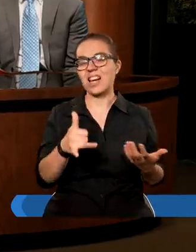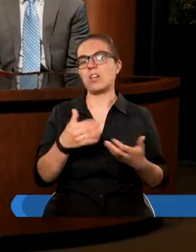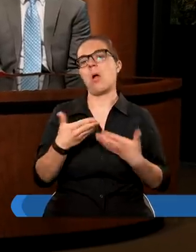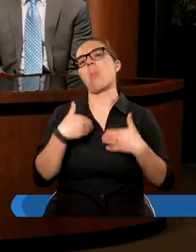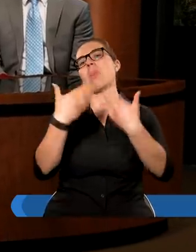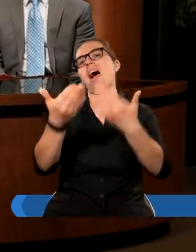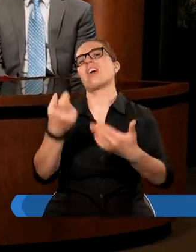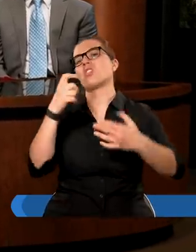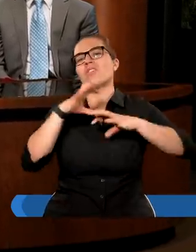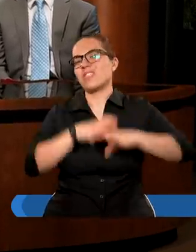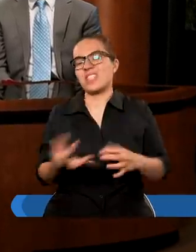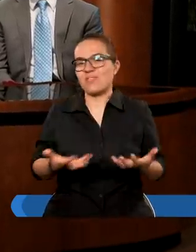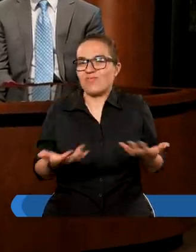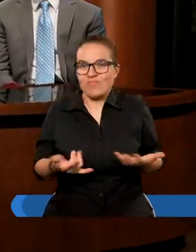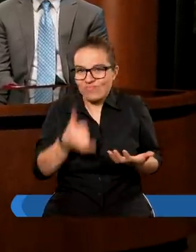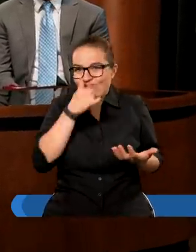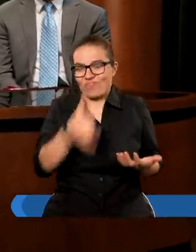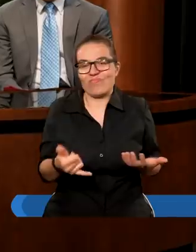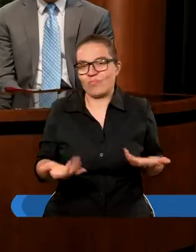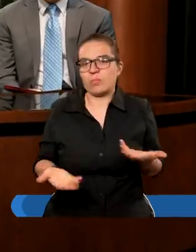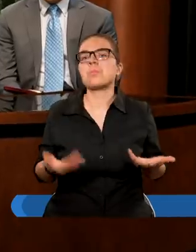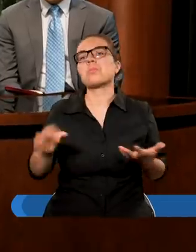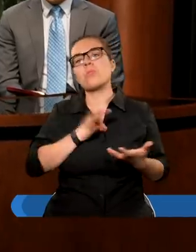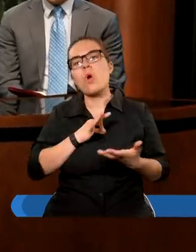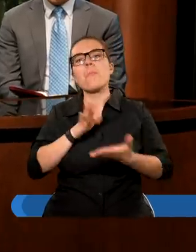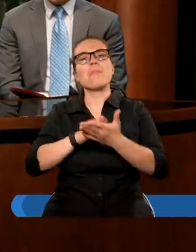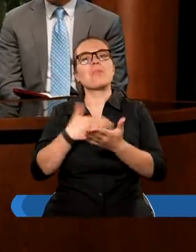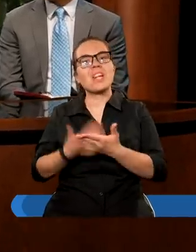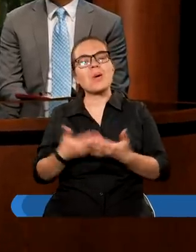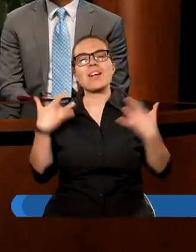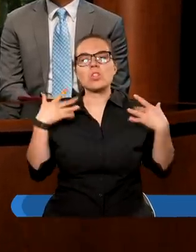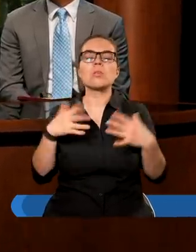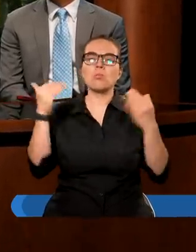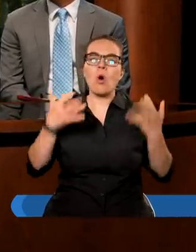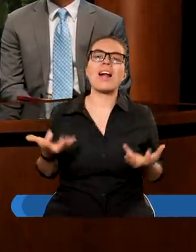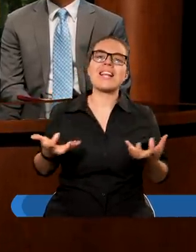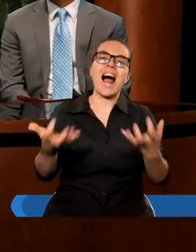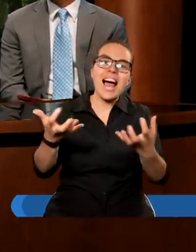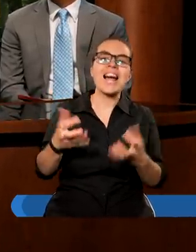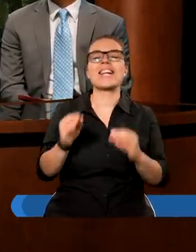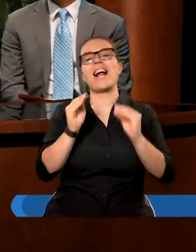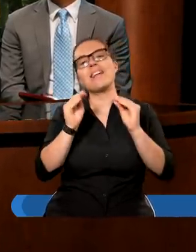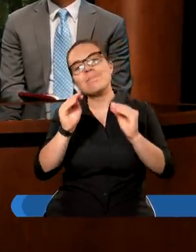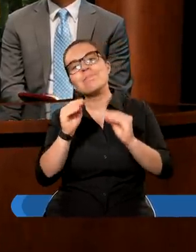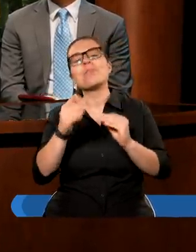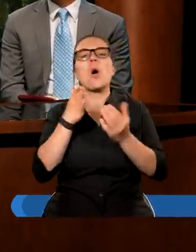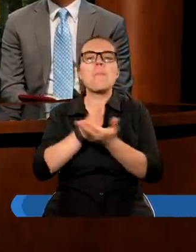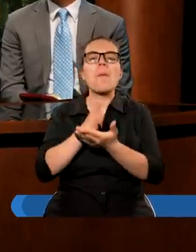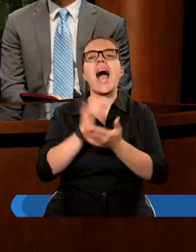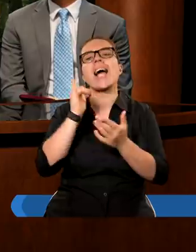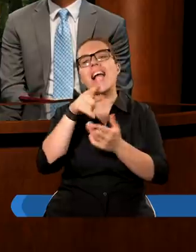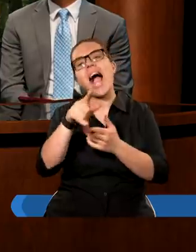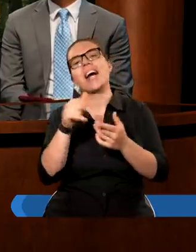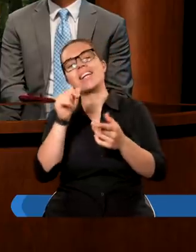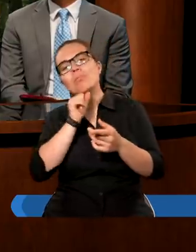Jest to niemożliwe, prawda? Oczywiście swoim przykładem możemy zachęcać, możemy modlić się o innych, prosić Boga aby pomagał,